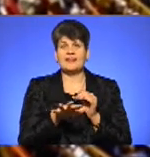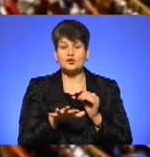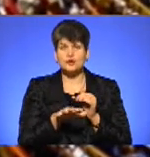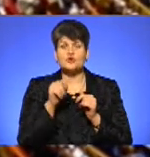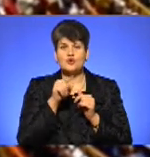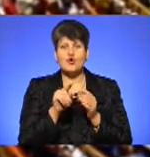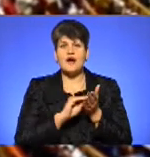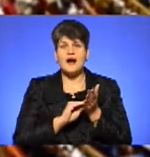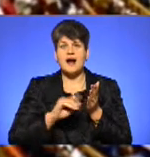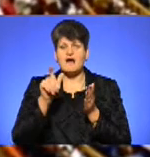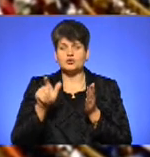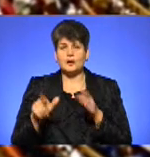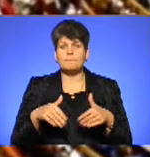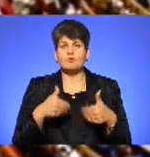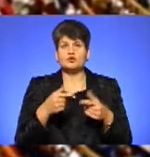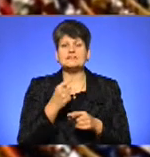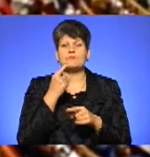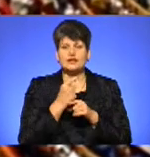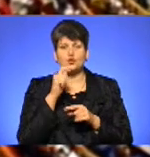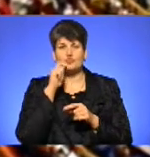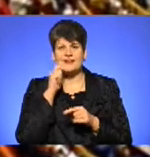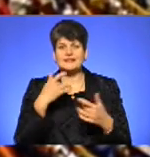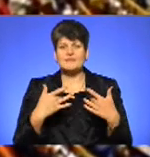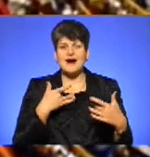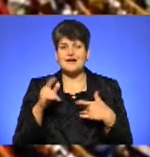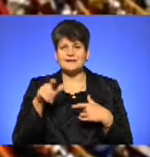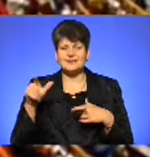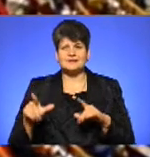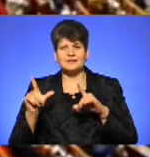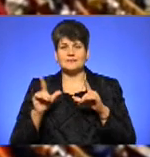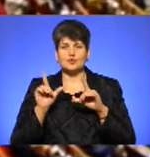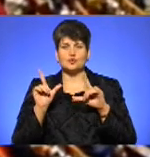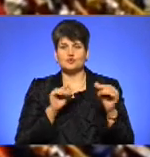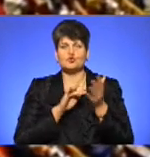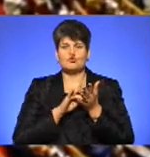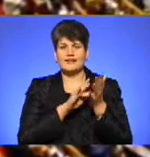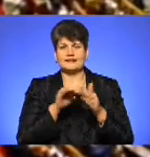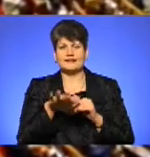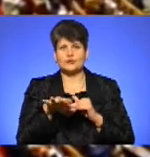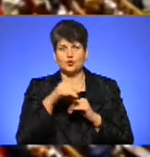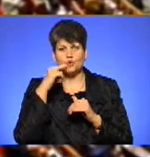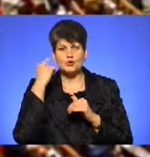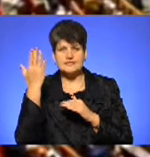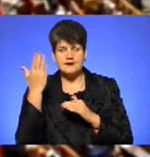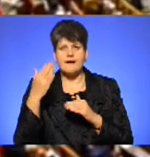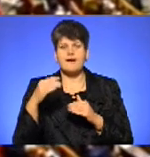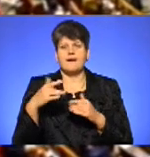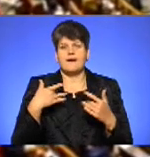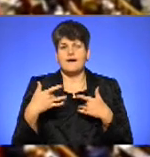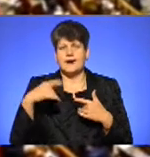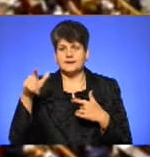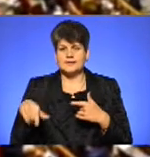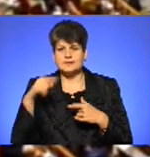автори пропонують заборонити українським артистам гастролювати на території Російської Федерації, артистам з Росії на